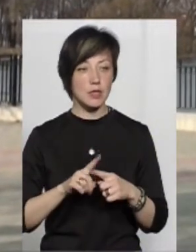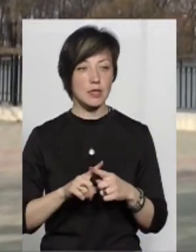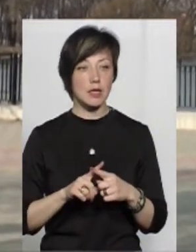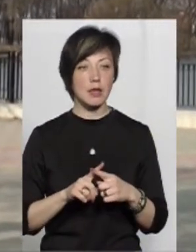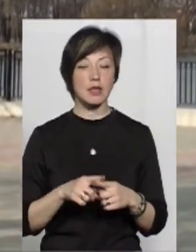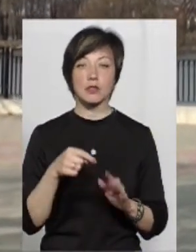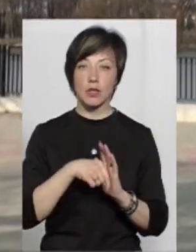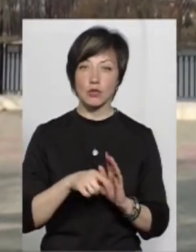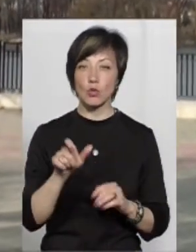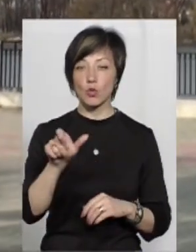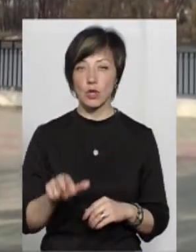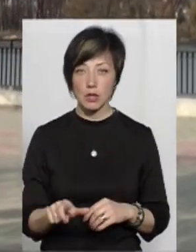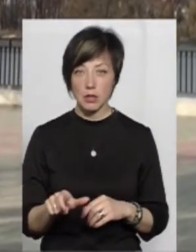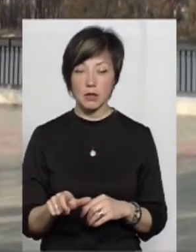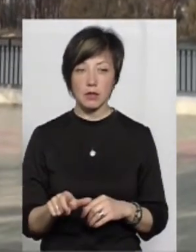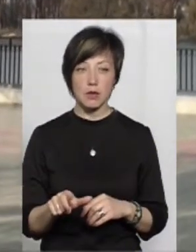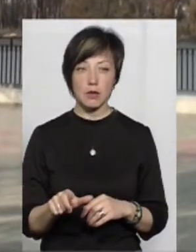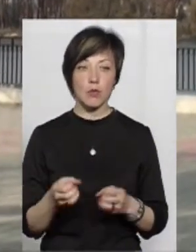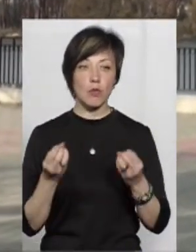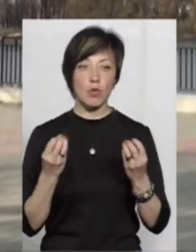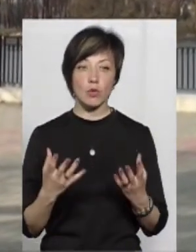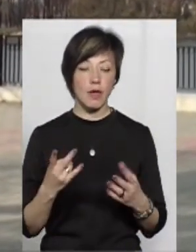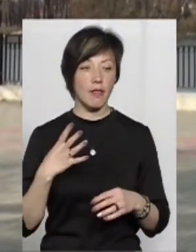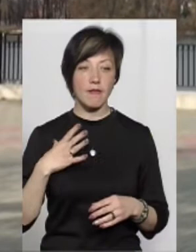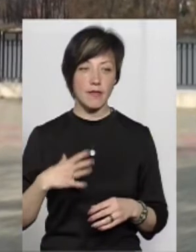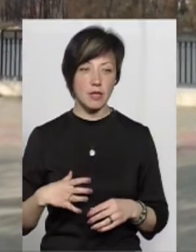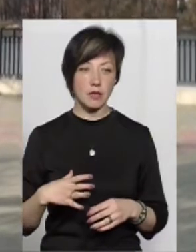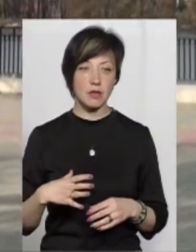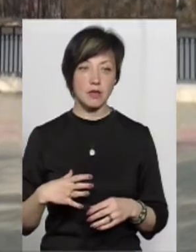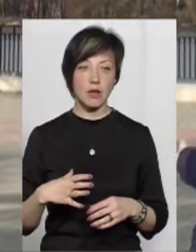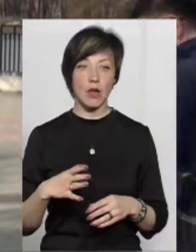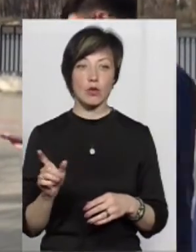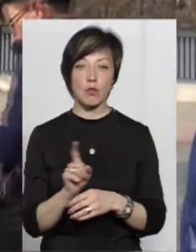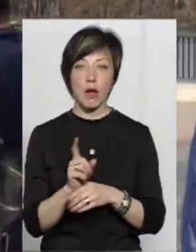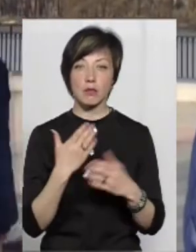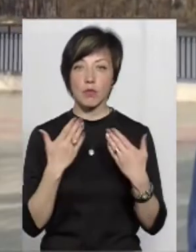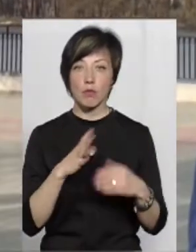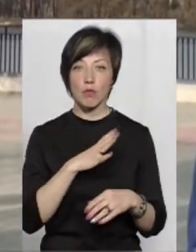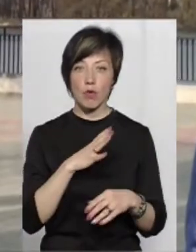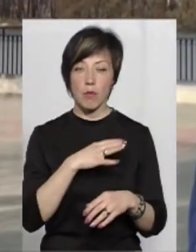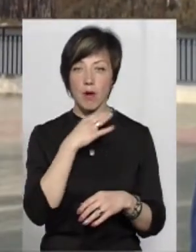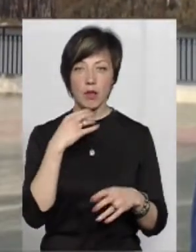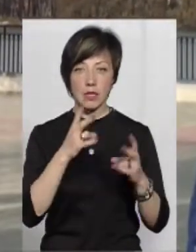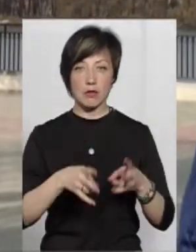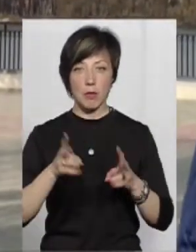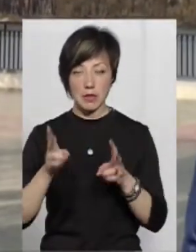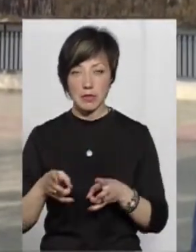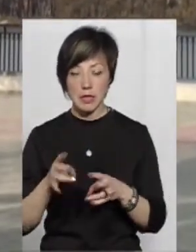всього, говорить про те, що людина просто не витримала нормальне спілкування. Було багато травматизації,